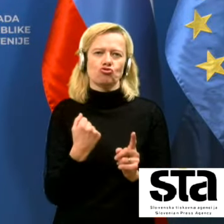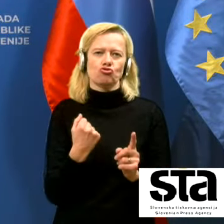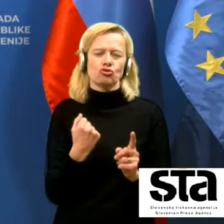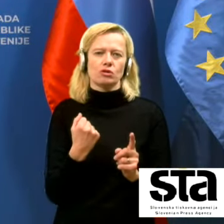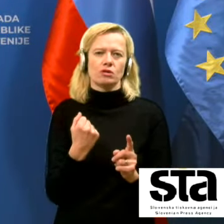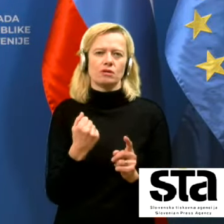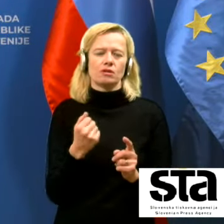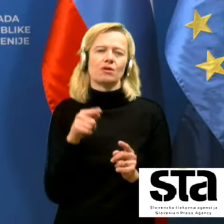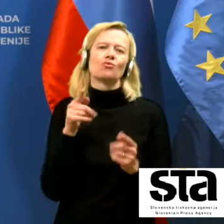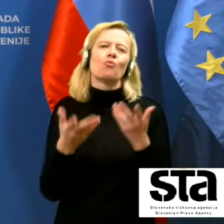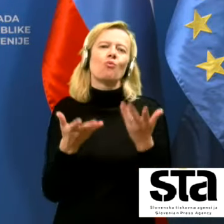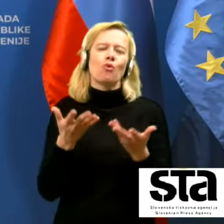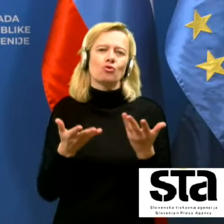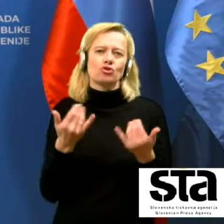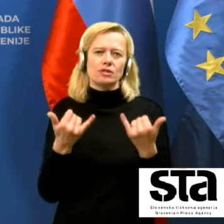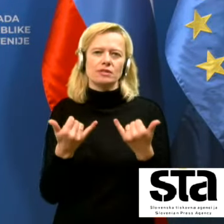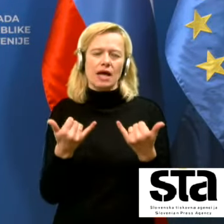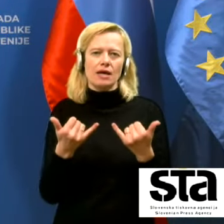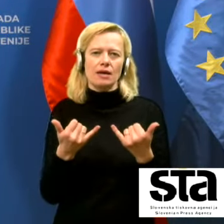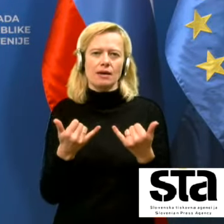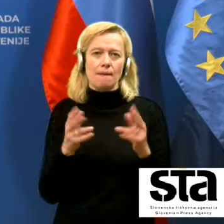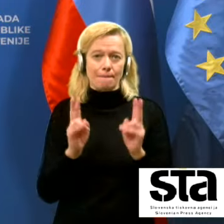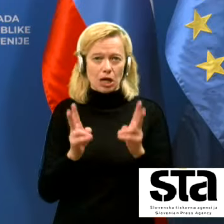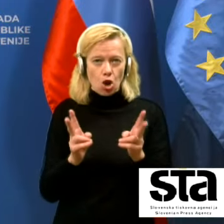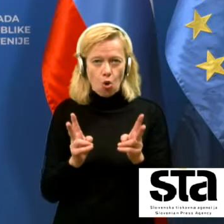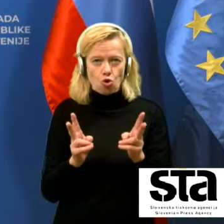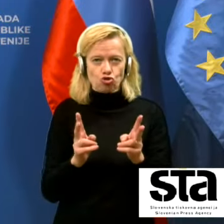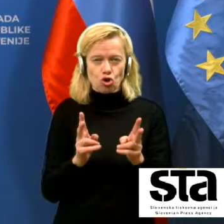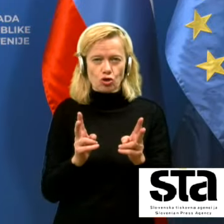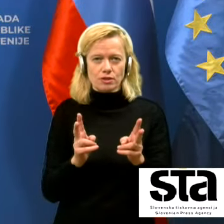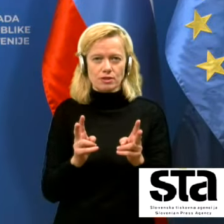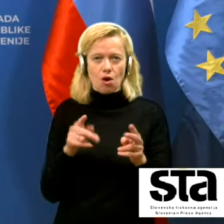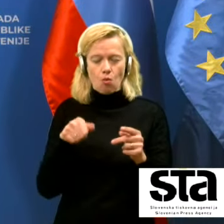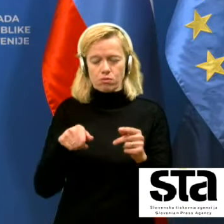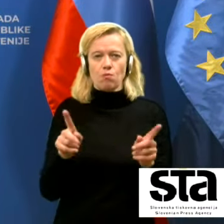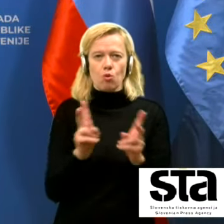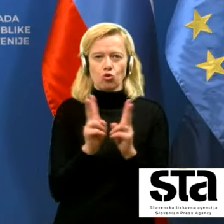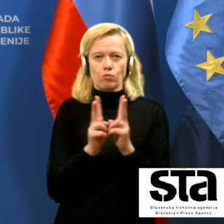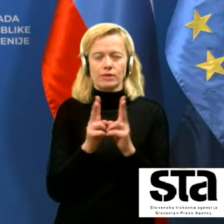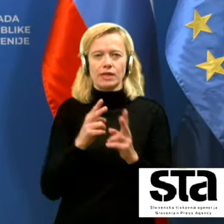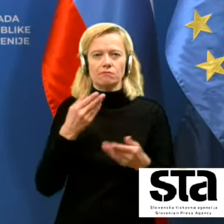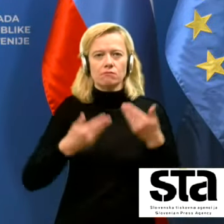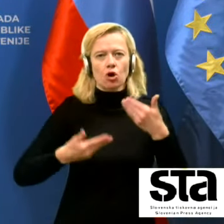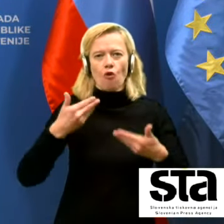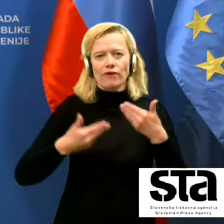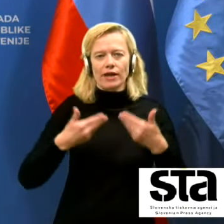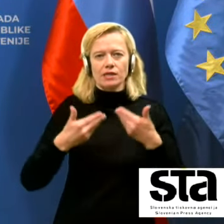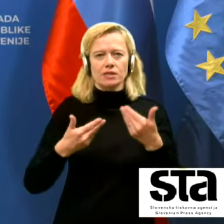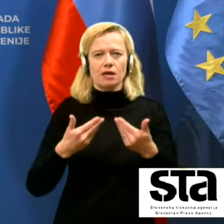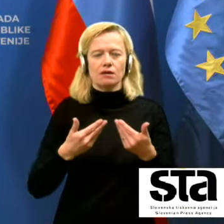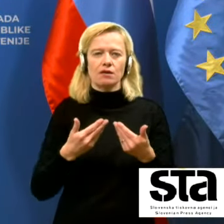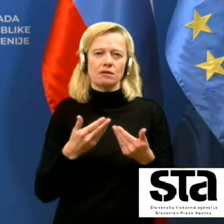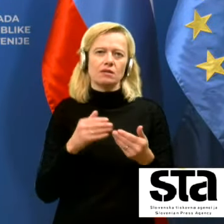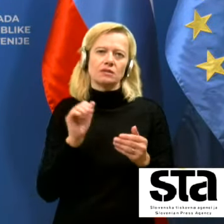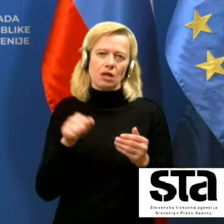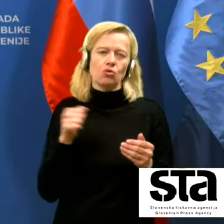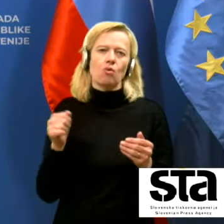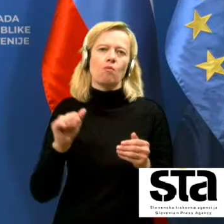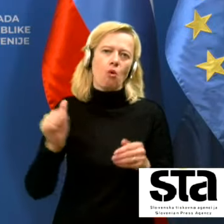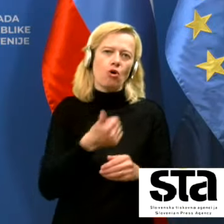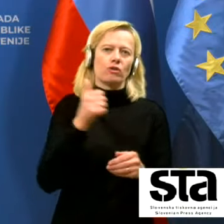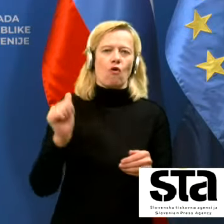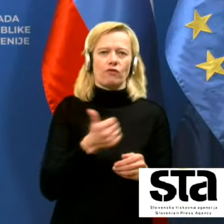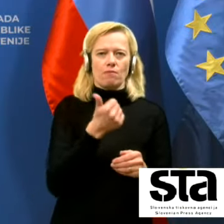je verjetno zato priložnost ob takšnih tudi tiskovnih konferencov, da morda ponovimo nekaj od tega.